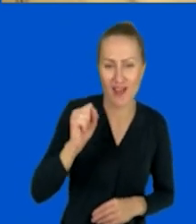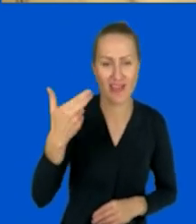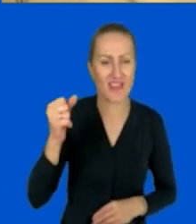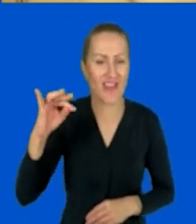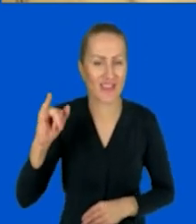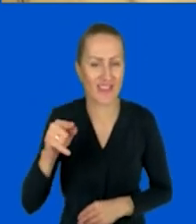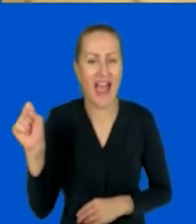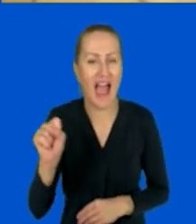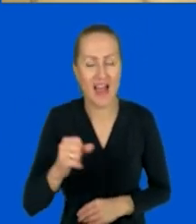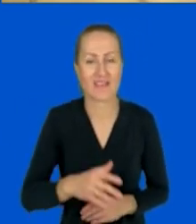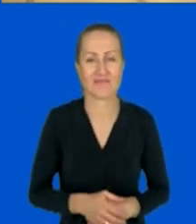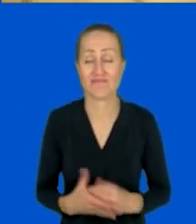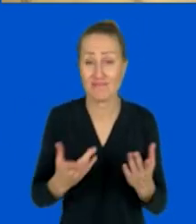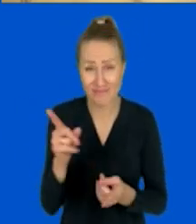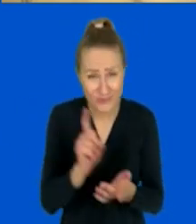Dacie radę?